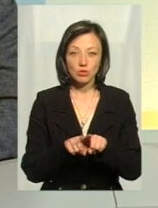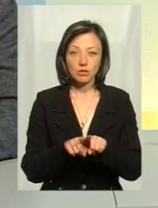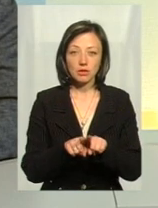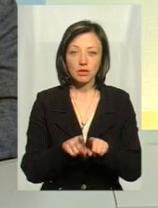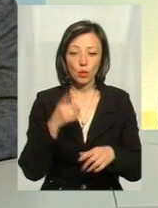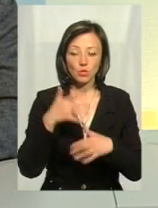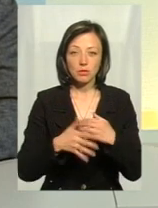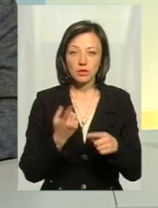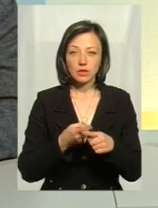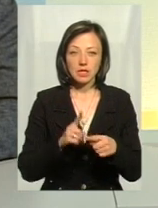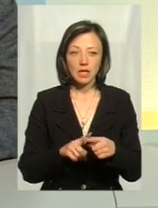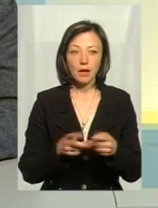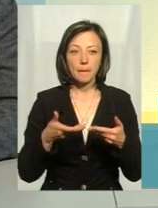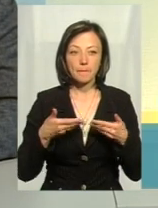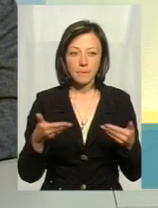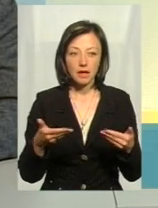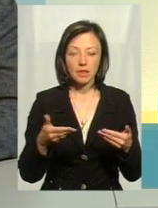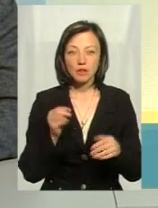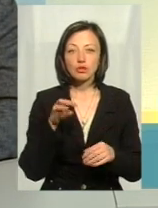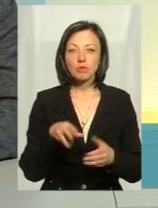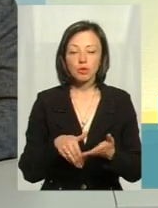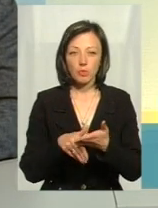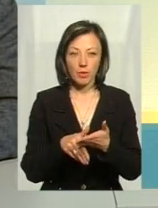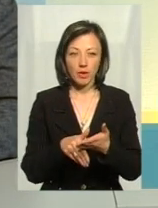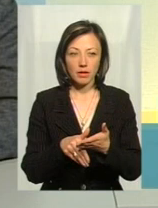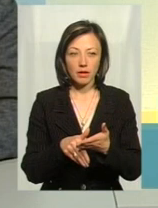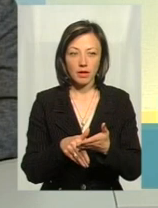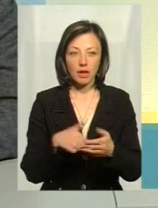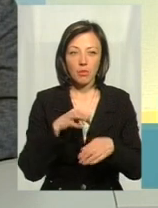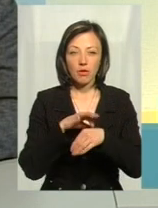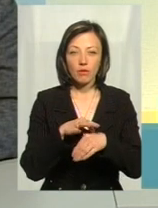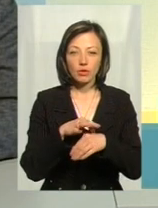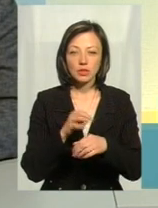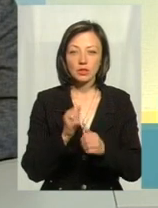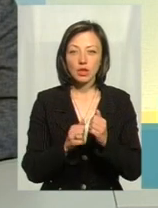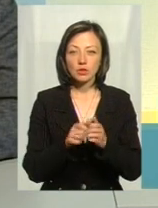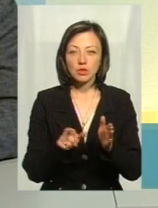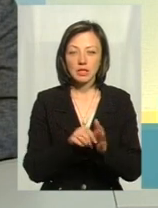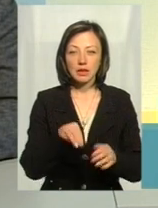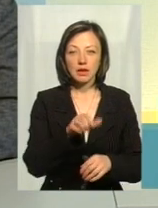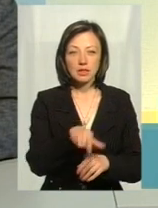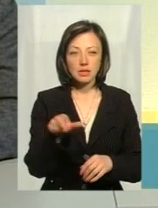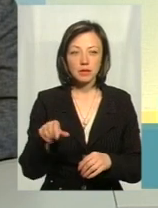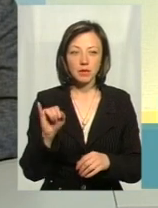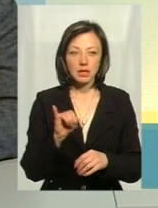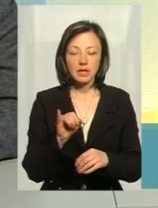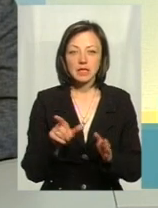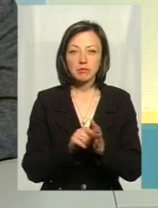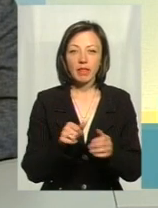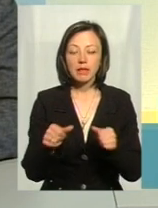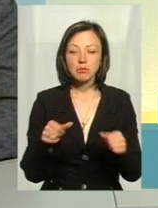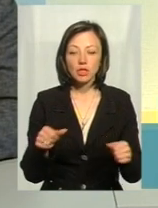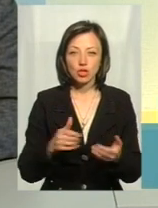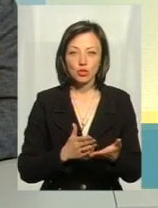очот. І ми, чим їм допомагаємо, от я провожу роботу часно з таксістами, а також і з диспетчерськими